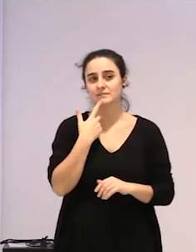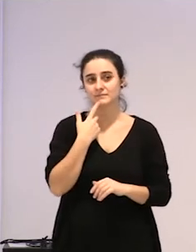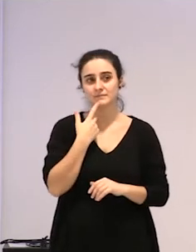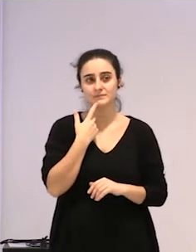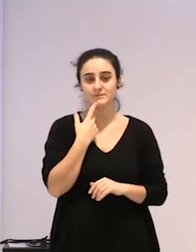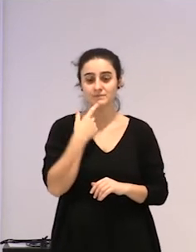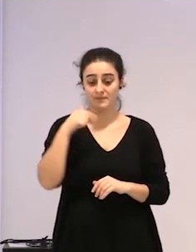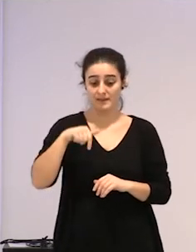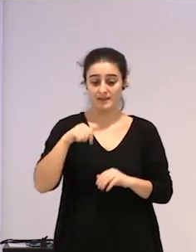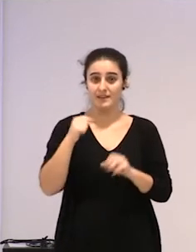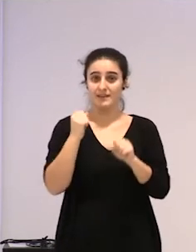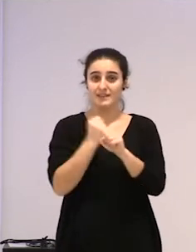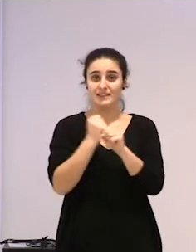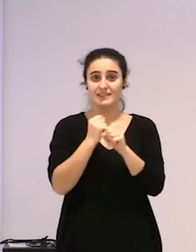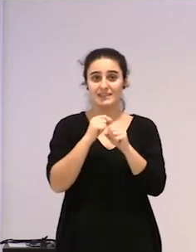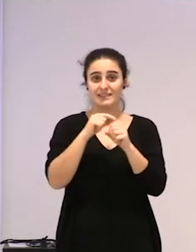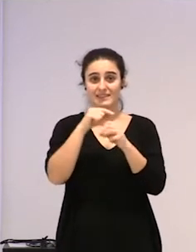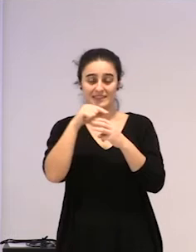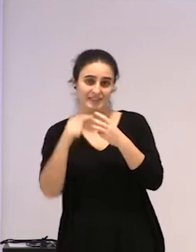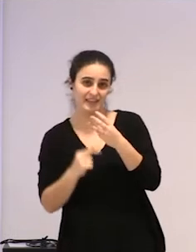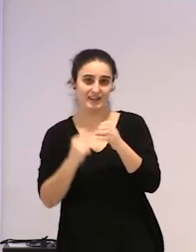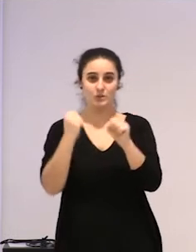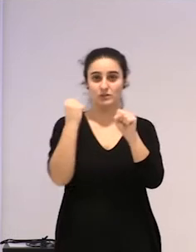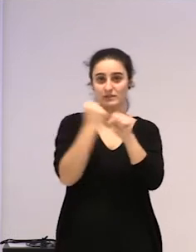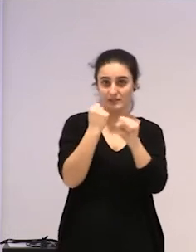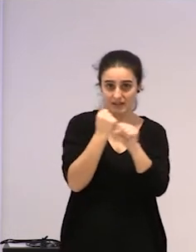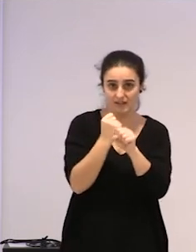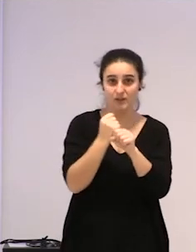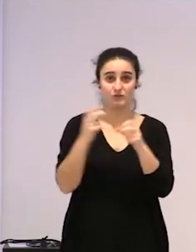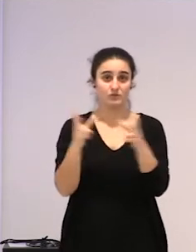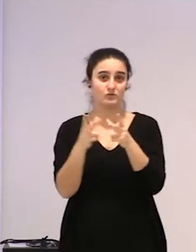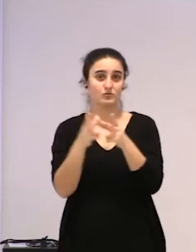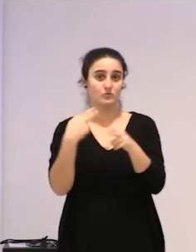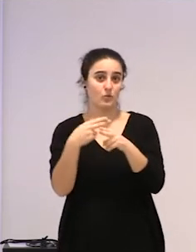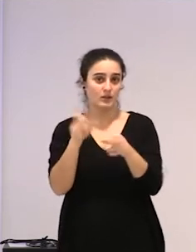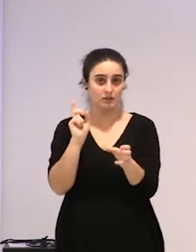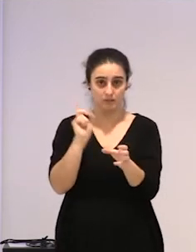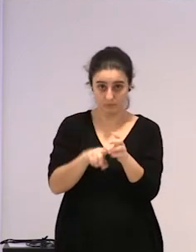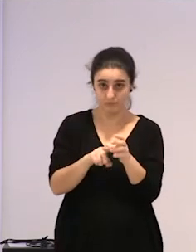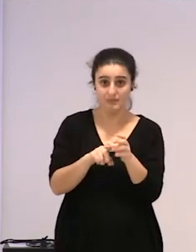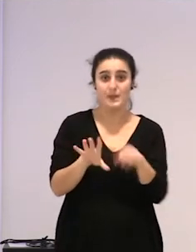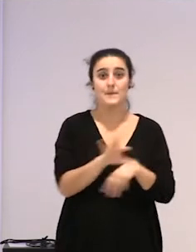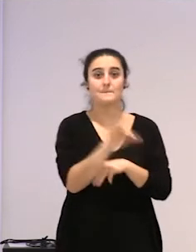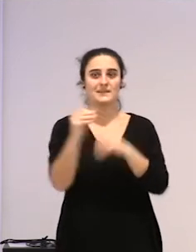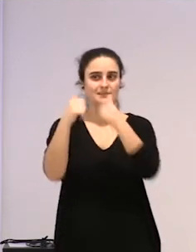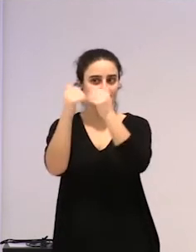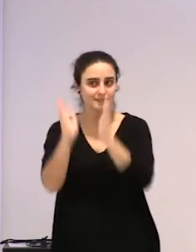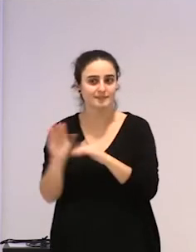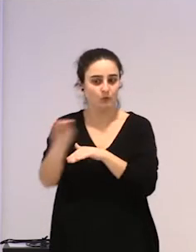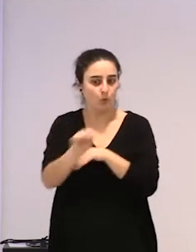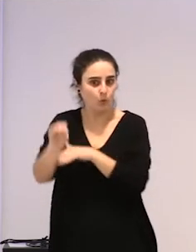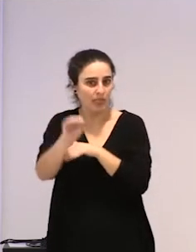iru lan hauek, ez? empleoa parte arte soziopolitikoa, eta, eta, eta, etxeko eta zaintzalan,